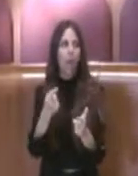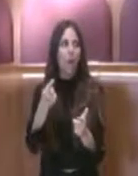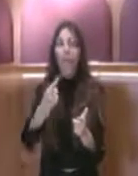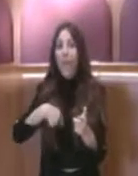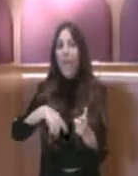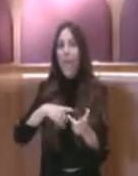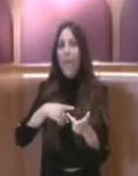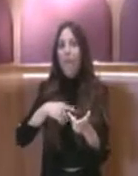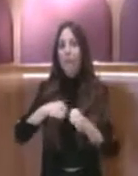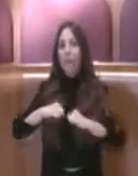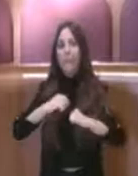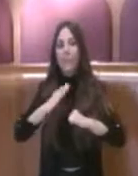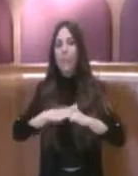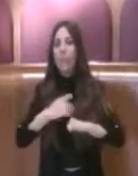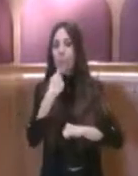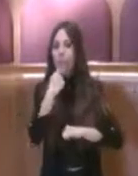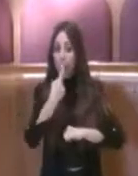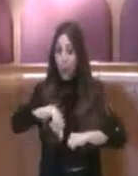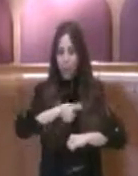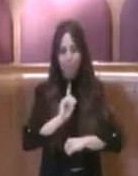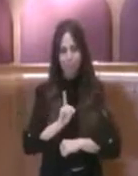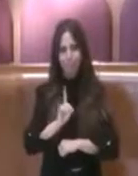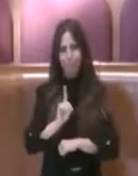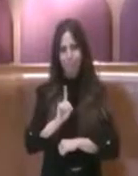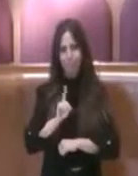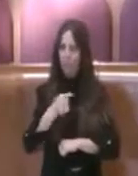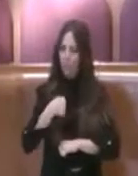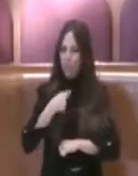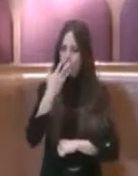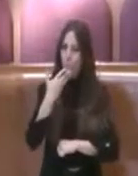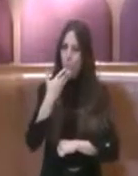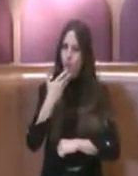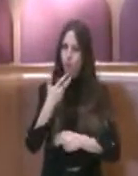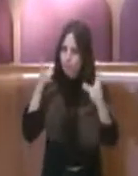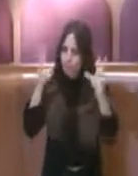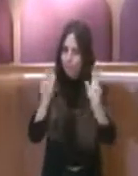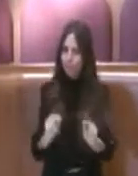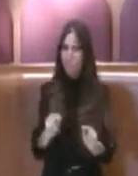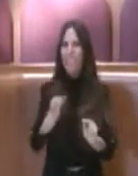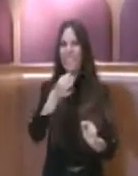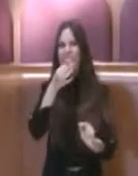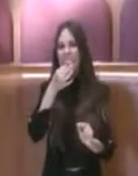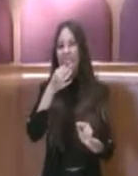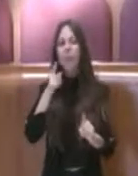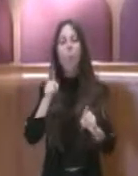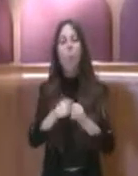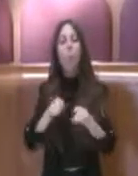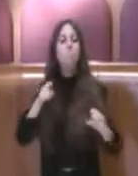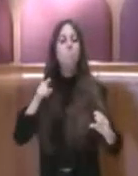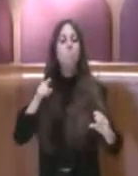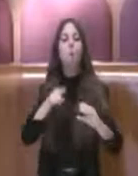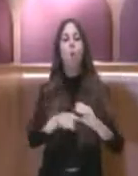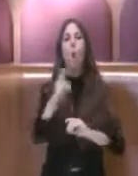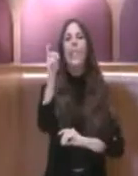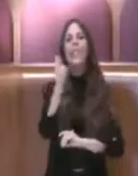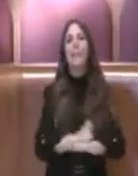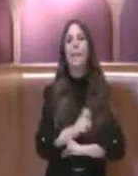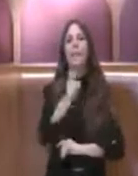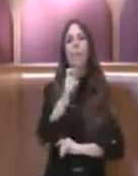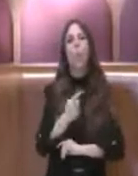nostro mandato, quindi si è andato a creare un debito di 1 milione